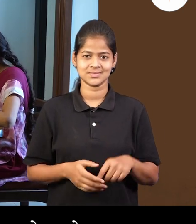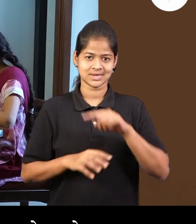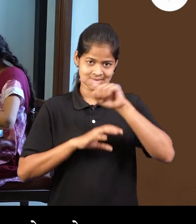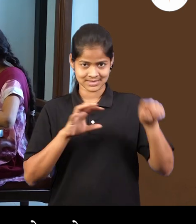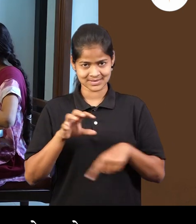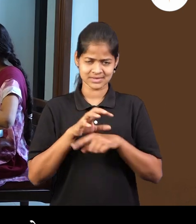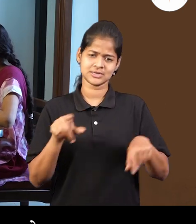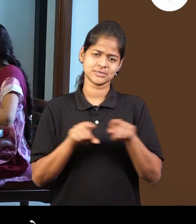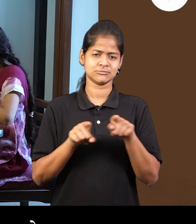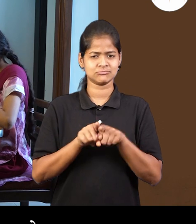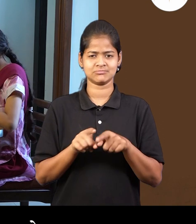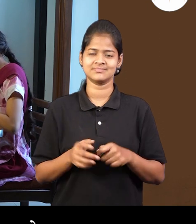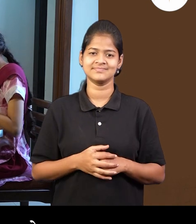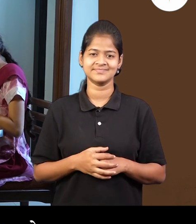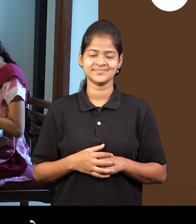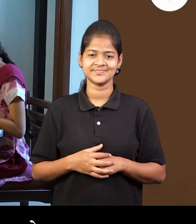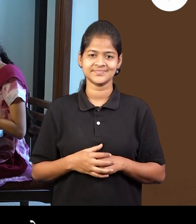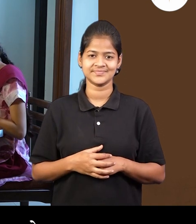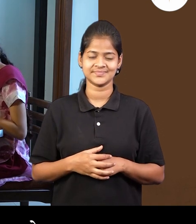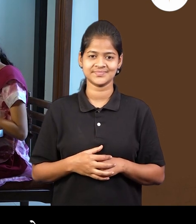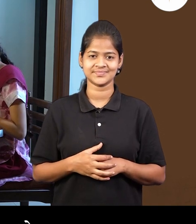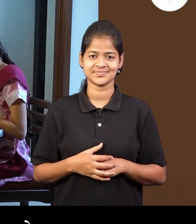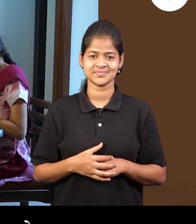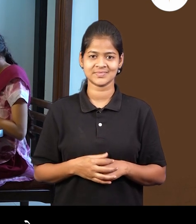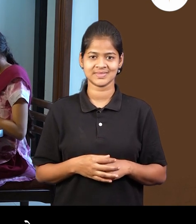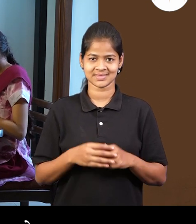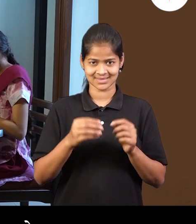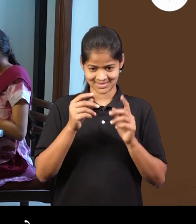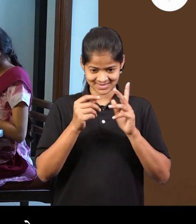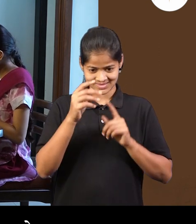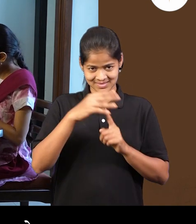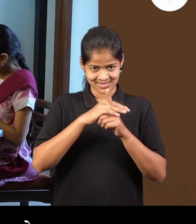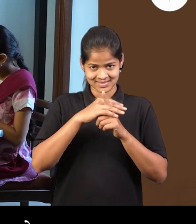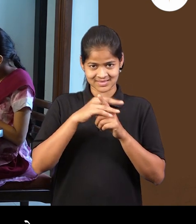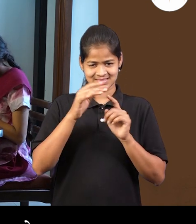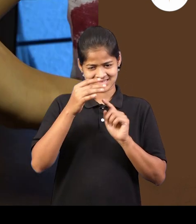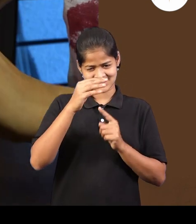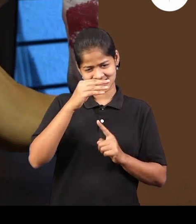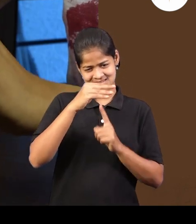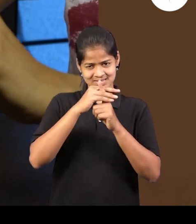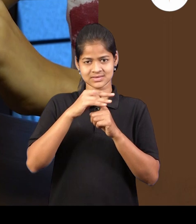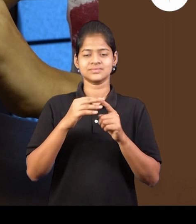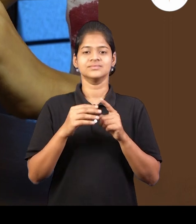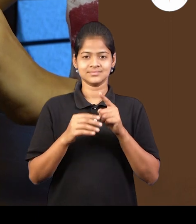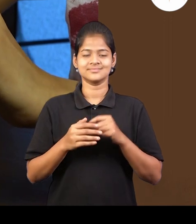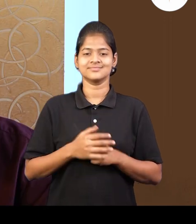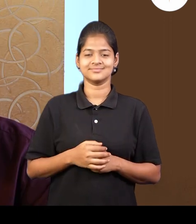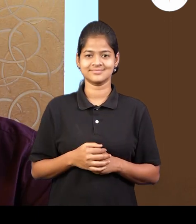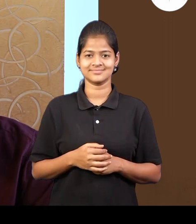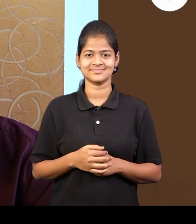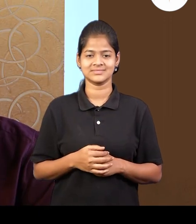वाटी निस काड़लें थे आता हाचो केंद्र बिंदु है यहा चतन ही पेंसिल टोज बर हाँ